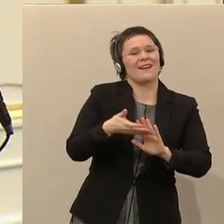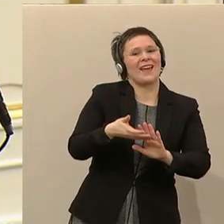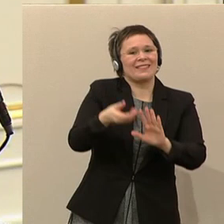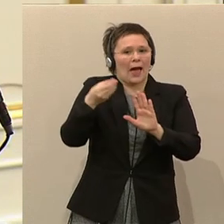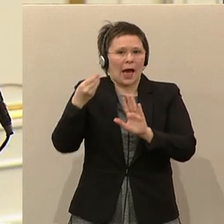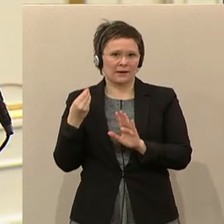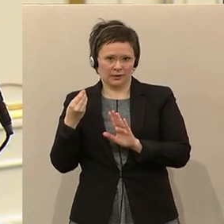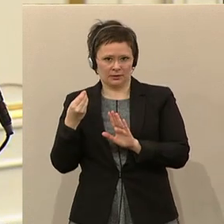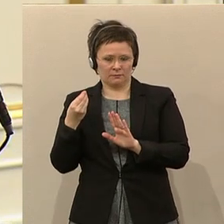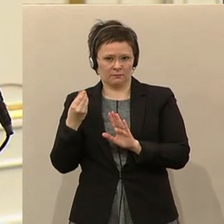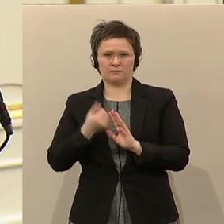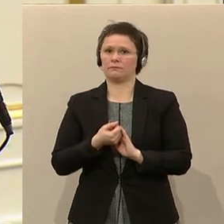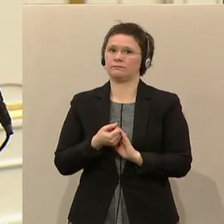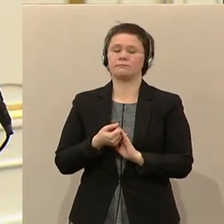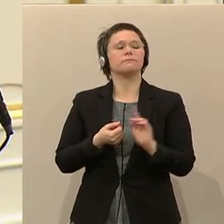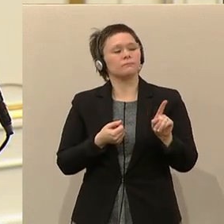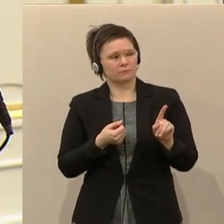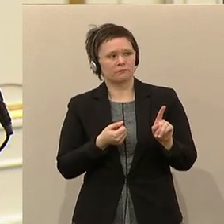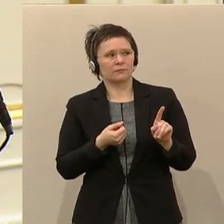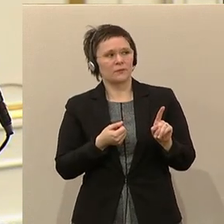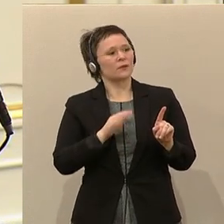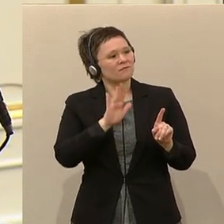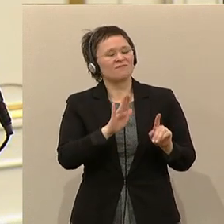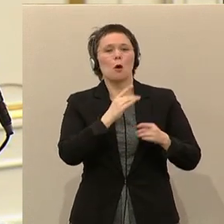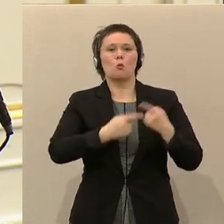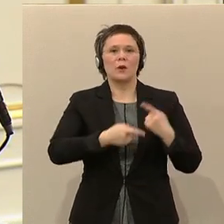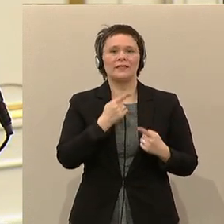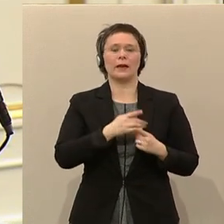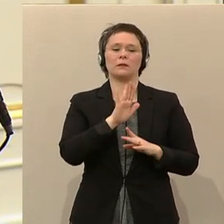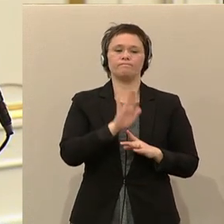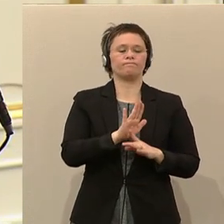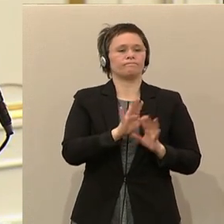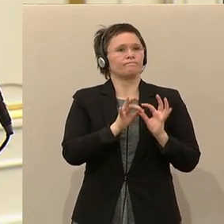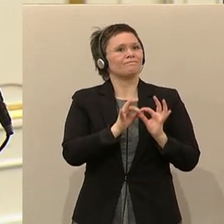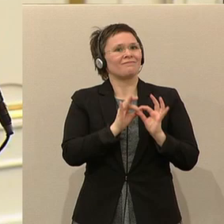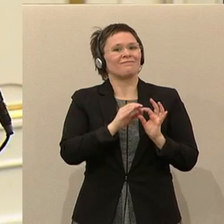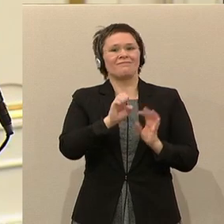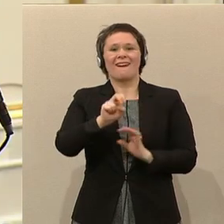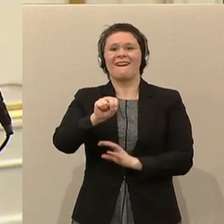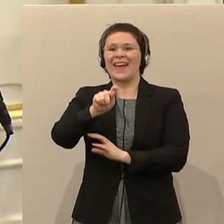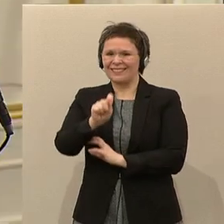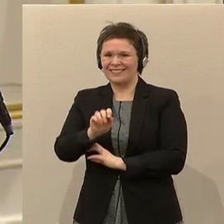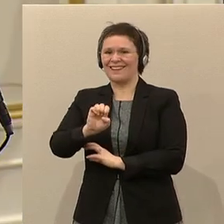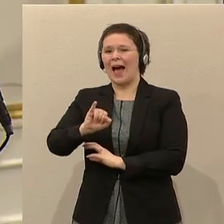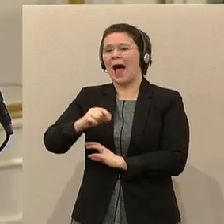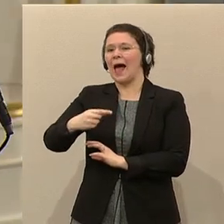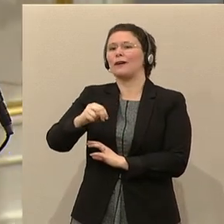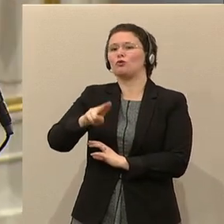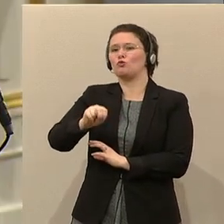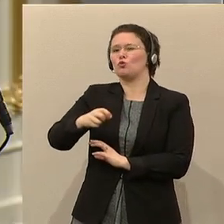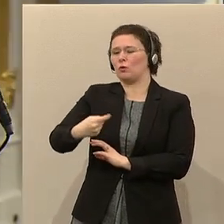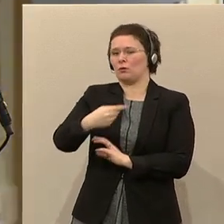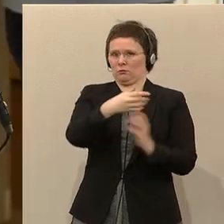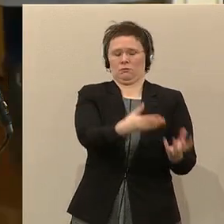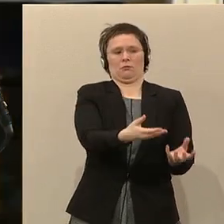ganz wichtig. Sie machen seit Jahr und Tag eine Politik der Enteignung. Und dabei rede ich gar nicht davon, dass es Ihre sozialpolitische Errungenschaft der Mindestsicherung,